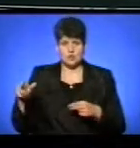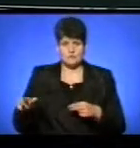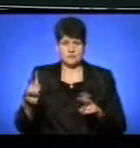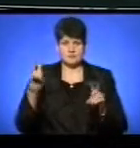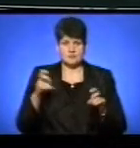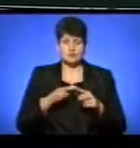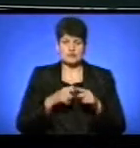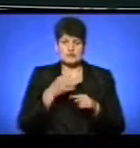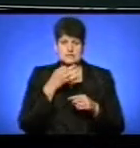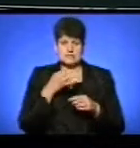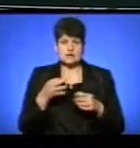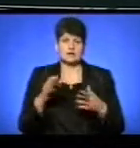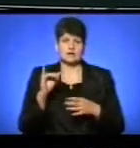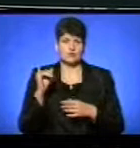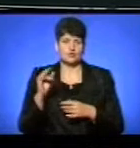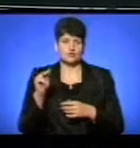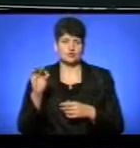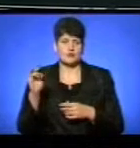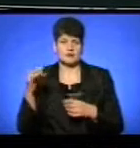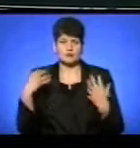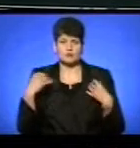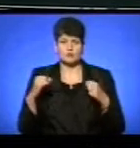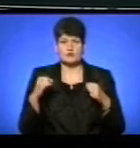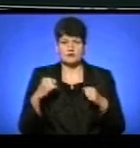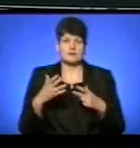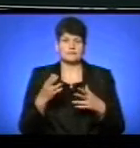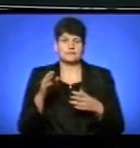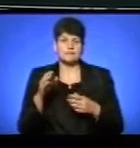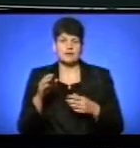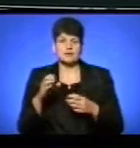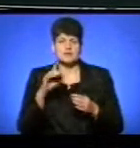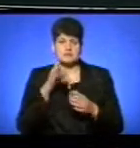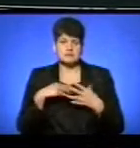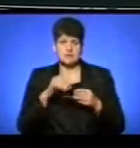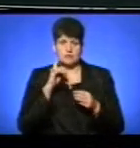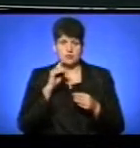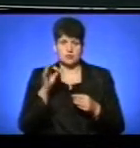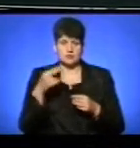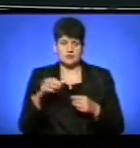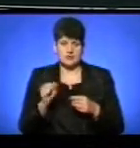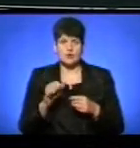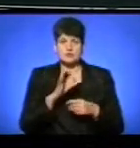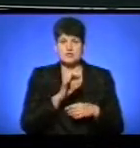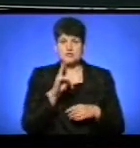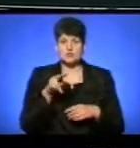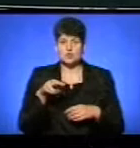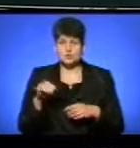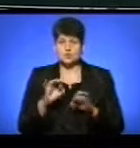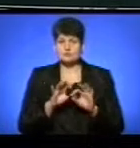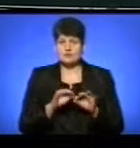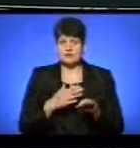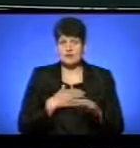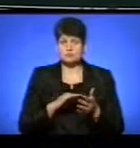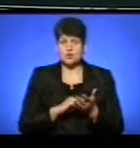обласної державної адміністрації Ігор Чорний. Директор з розвитку громадської організації «Відродження нації» Оксана Шлюсар розповіла нашим